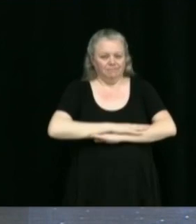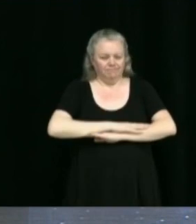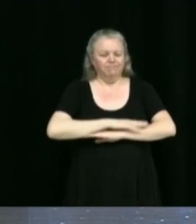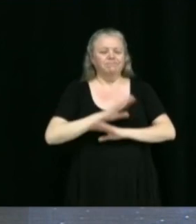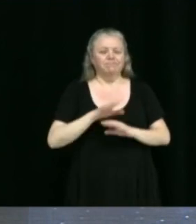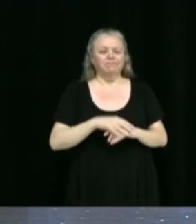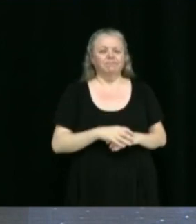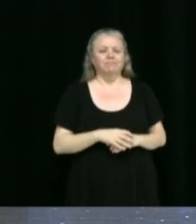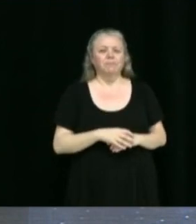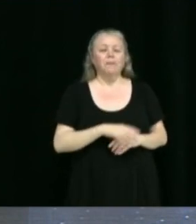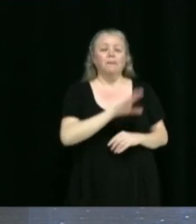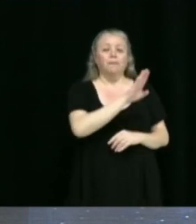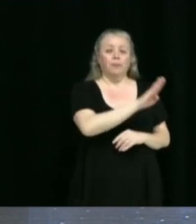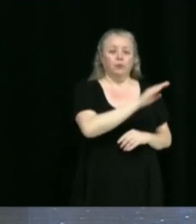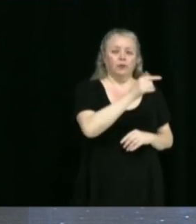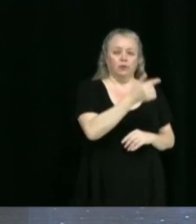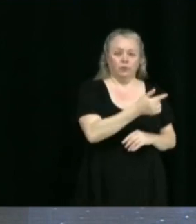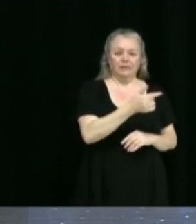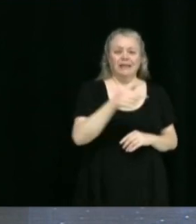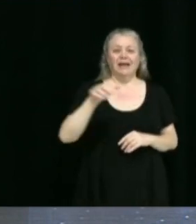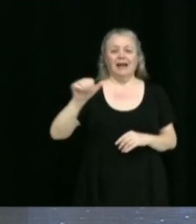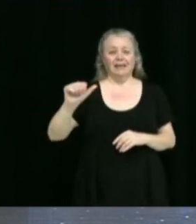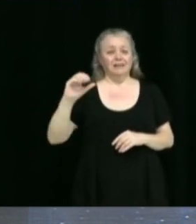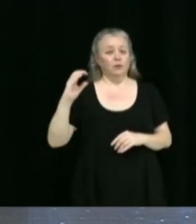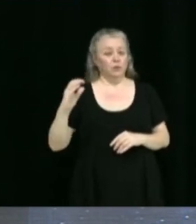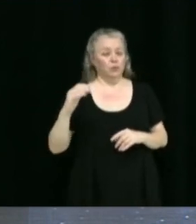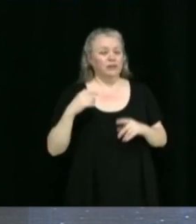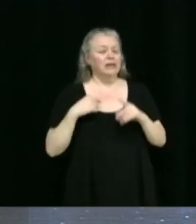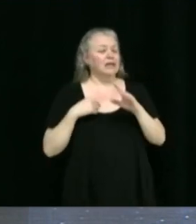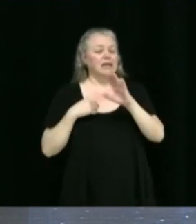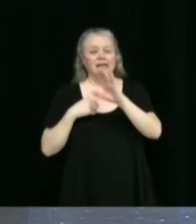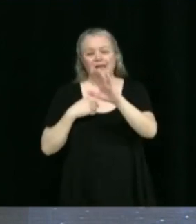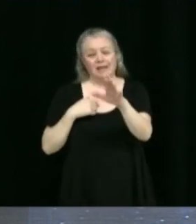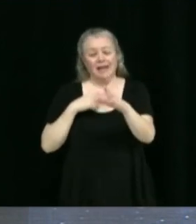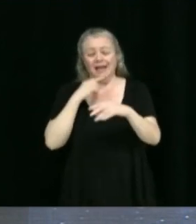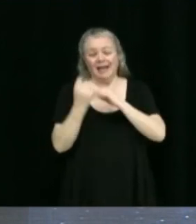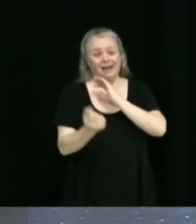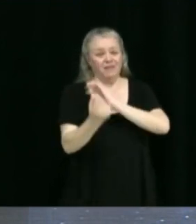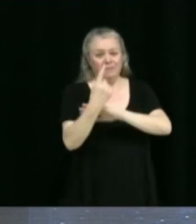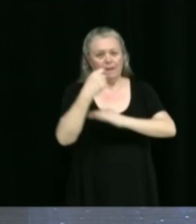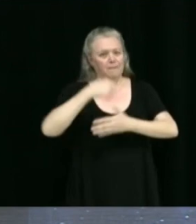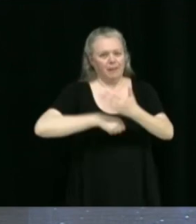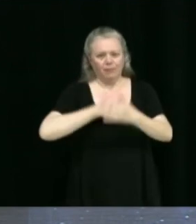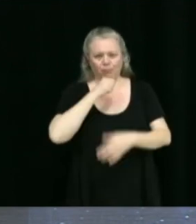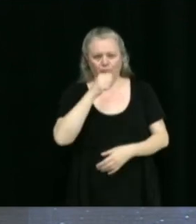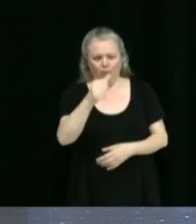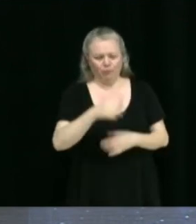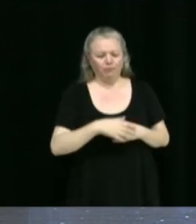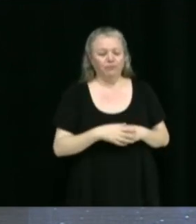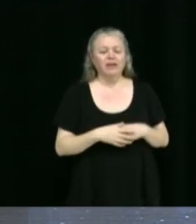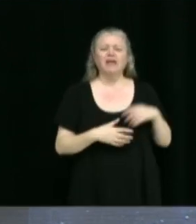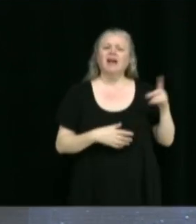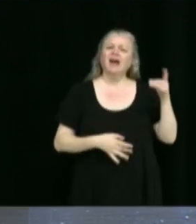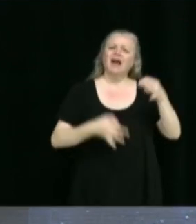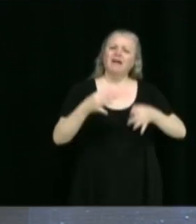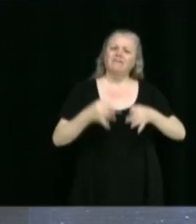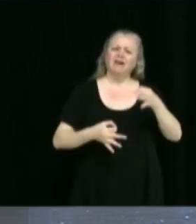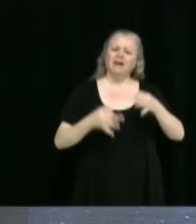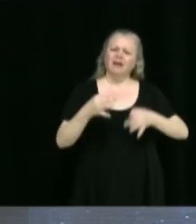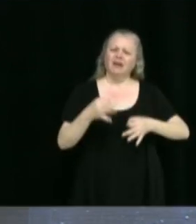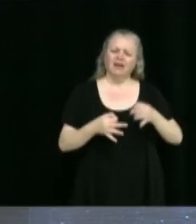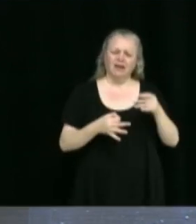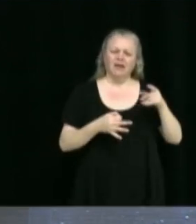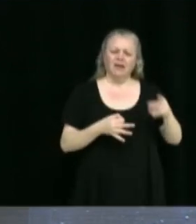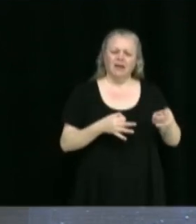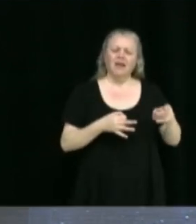Benoît Gauthier, Alexandre Côté, un événement à ne pas manquer. Affaires juridiques, addenda au protocole d'entente intervenu entre